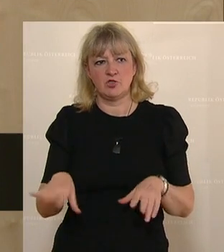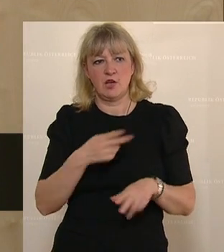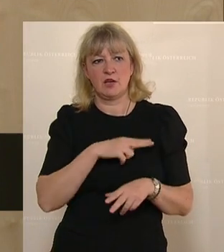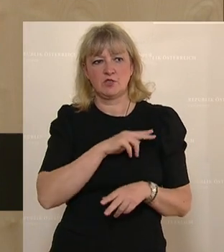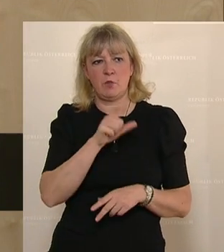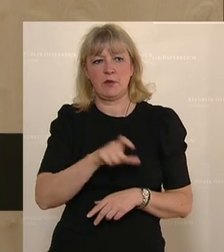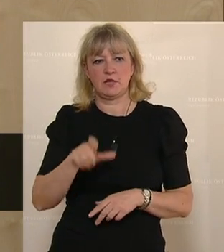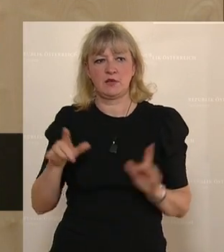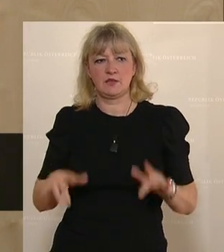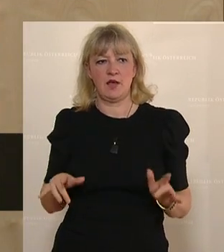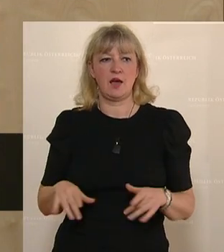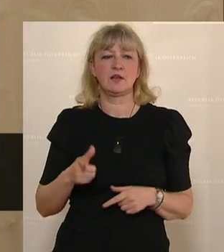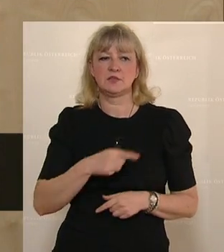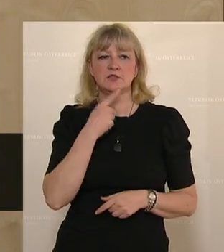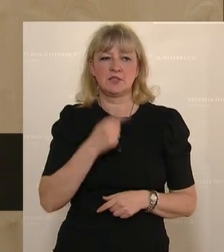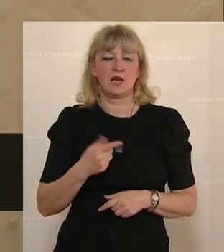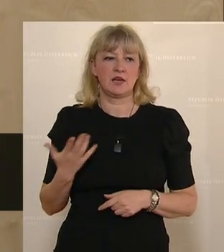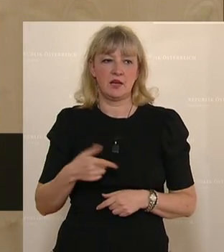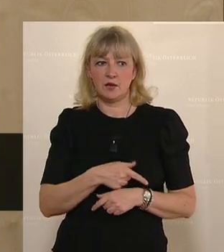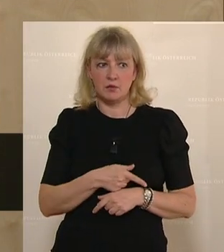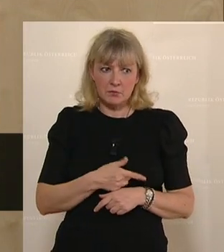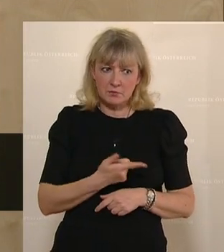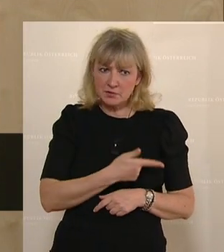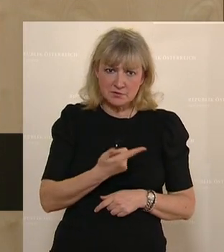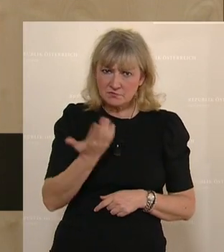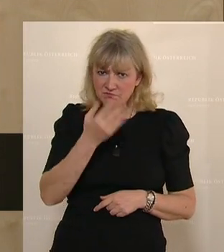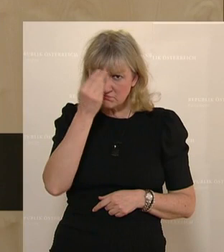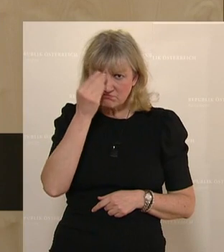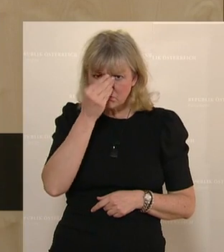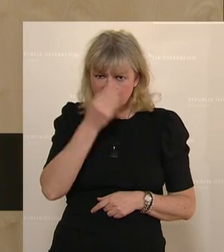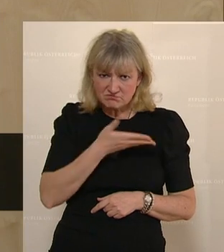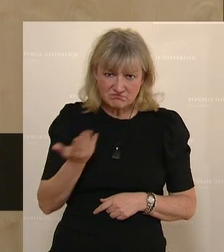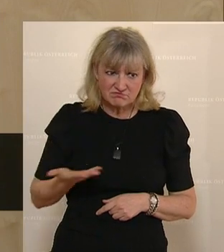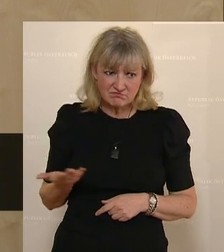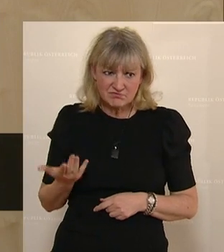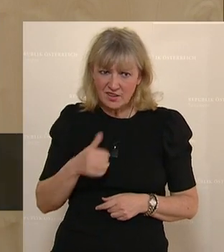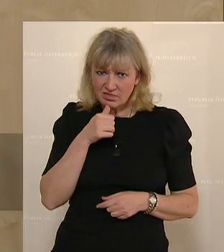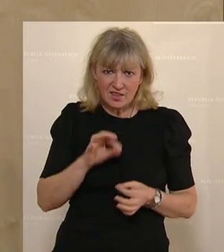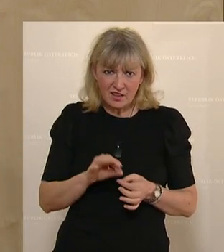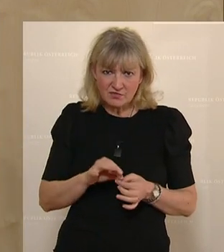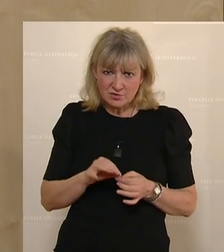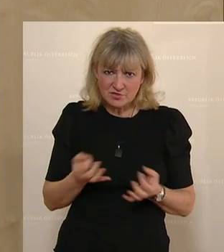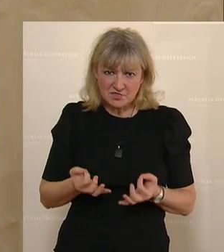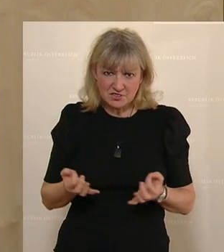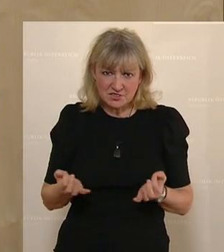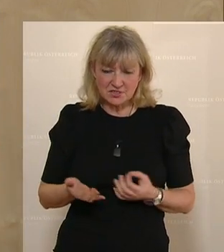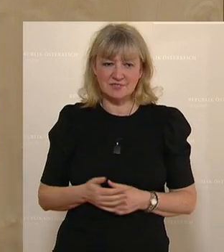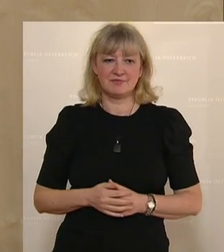Risikopatienten haben, die werden sagen, bist du irgendwo dagegen gelaufen? Nichts funktioniert da gescheit.